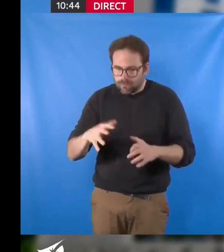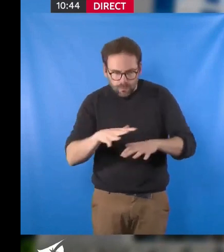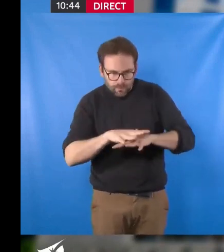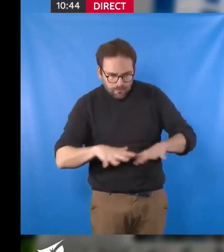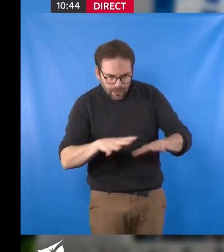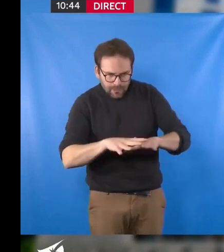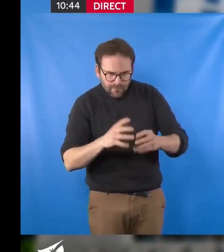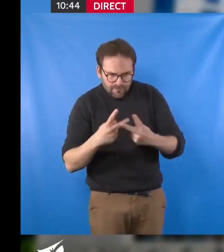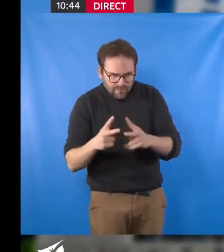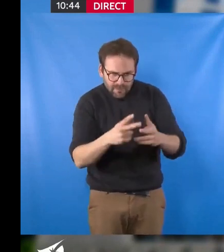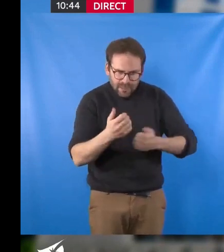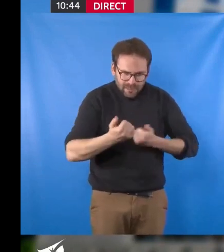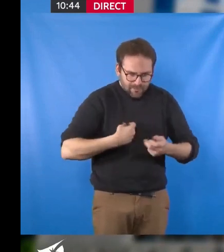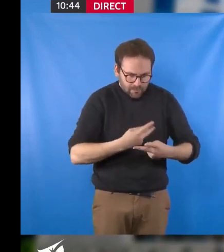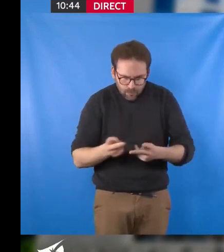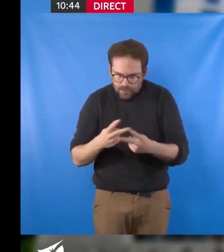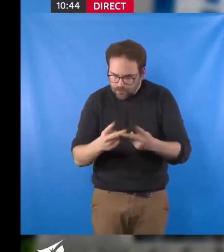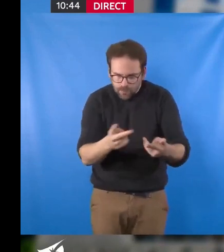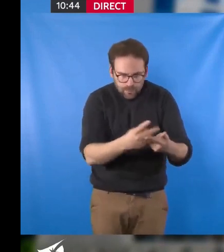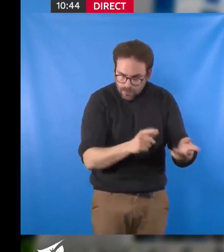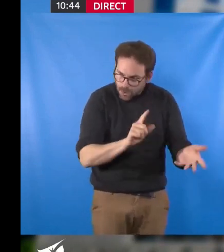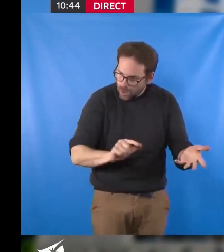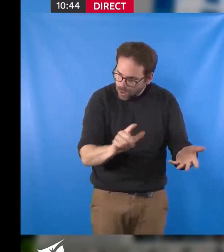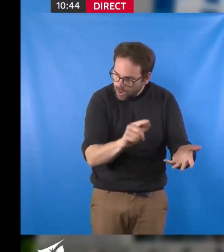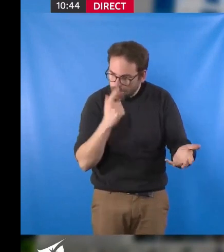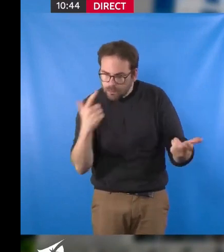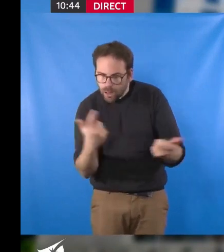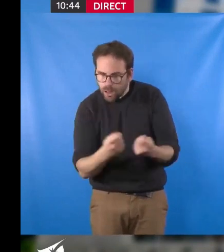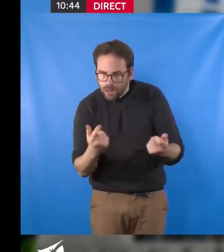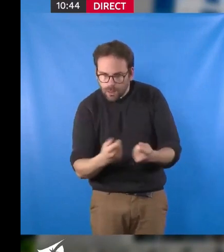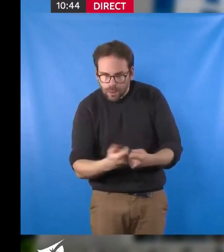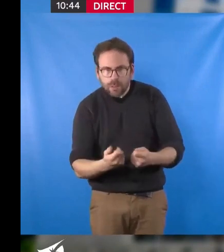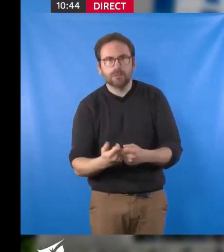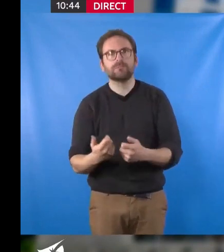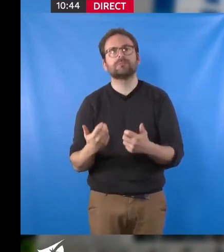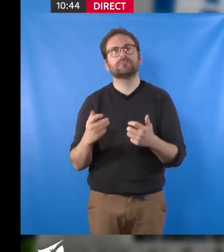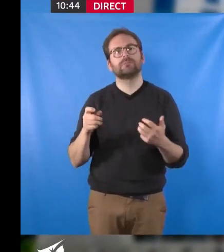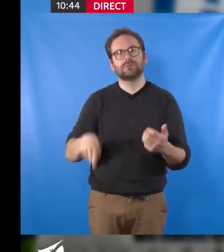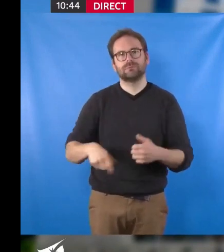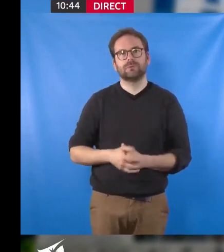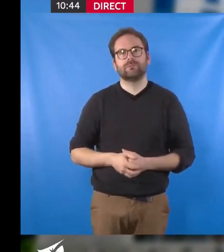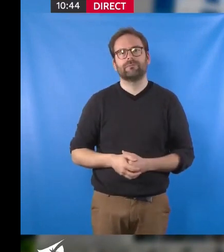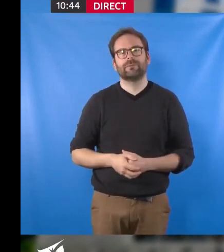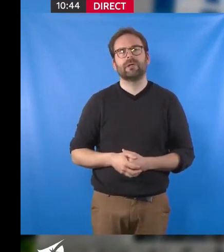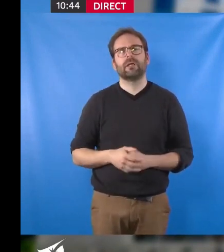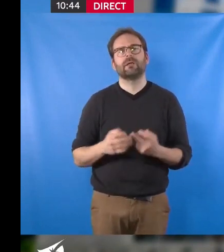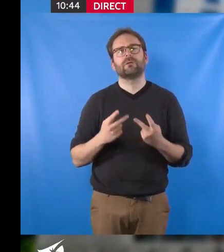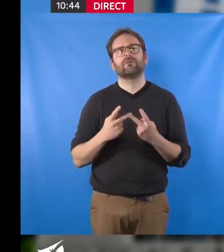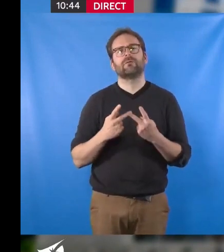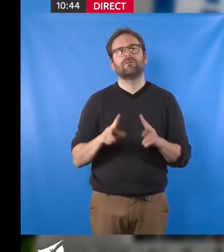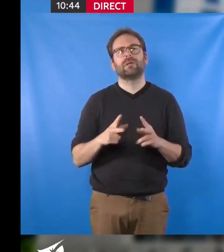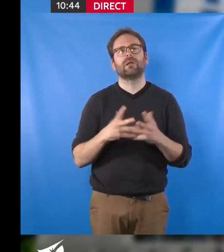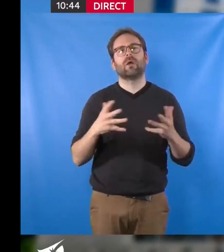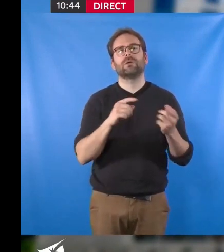de services publics répondant à tous les aspects de la vie et de la ville. Le grand débat sur la fabrique de la ville, en